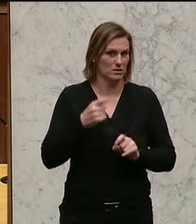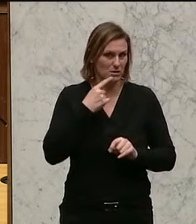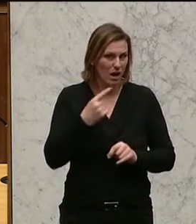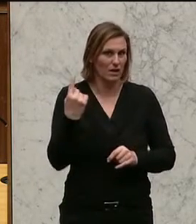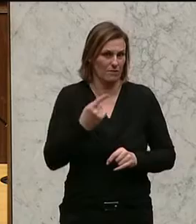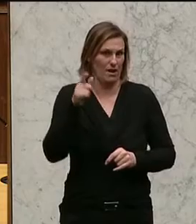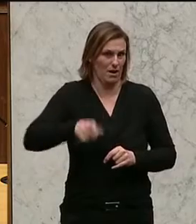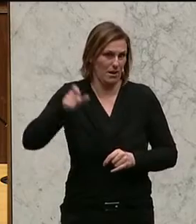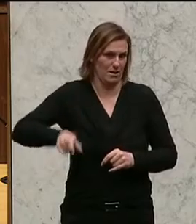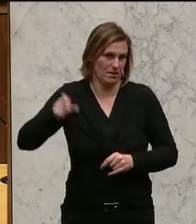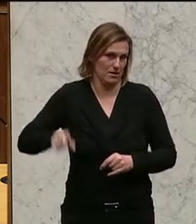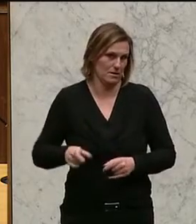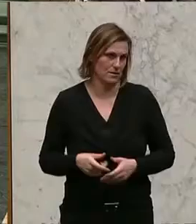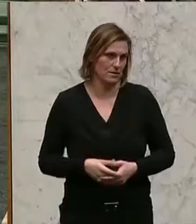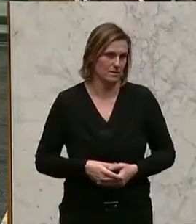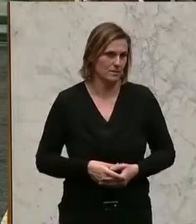sind...